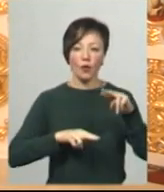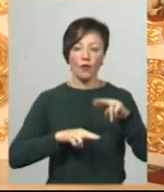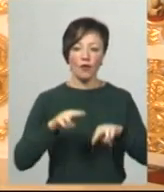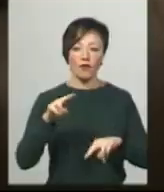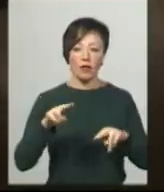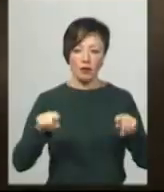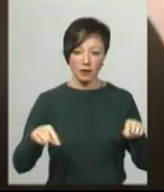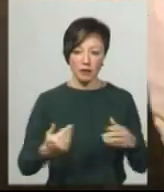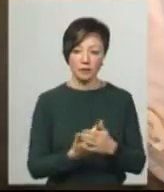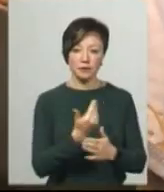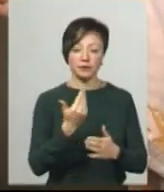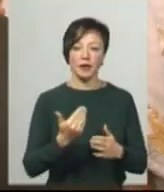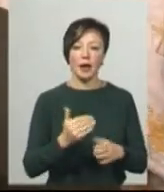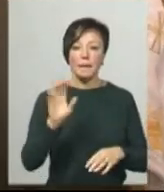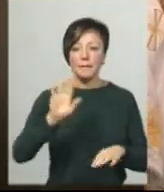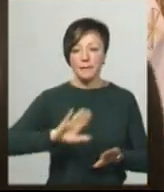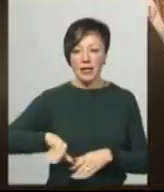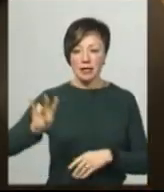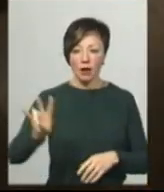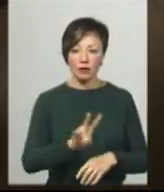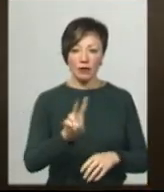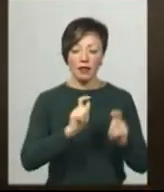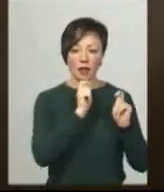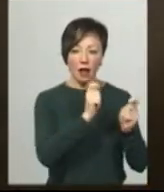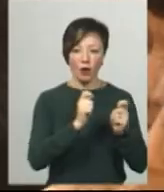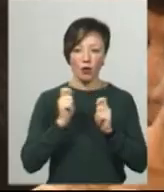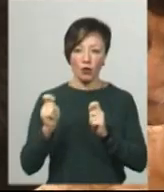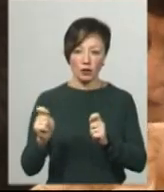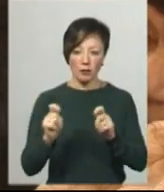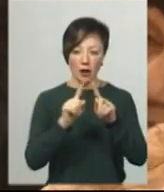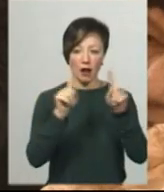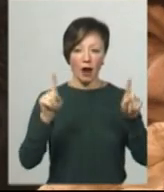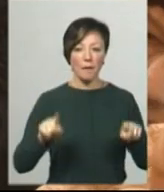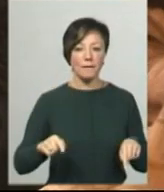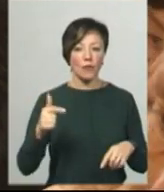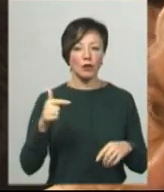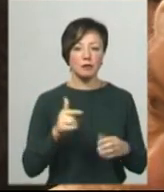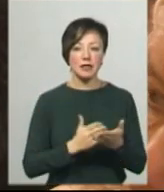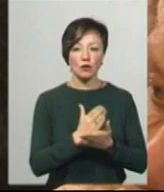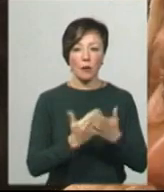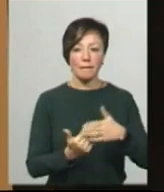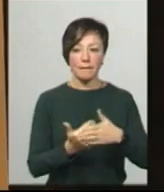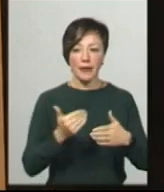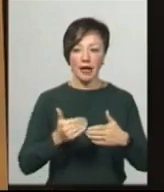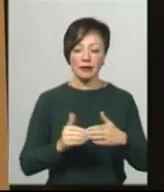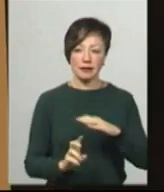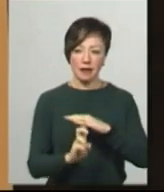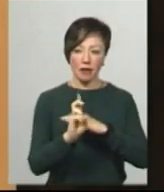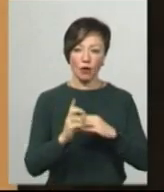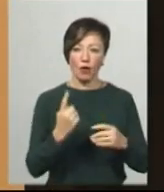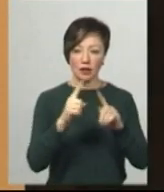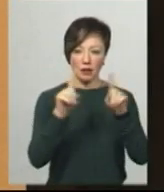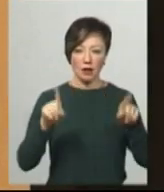відстроювали. Після освячення храму відбувалося нагородження благословенними грамотами, за словами перед церквою. Одну з таких грамот